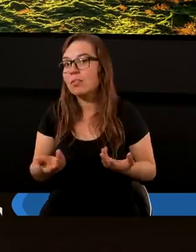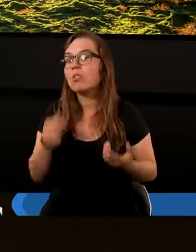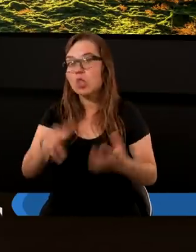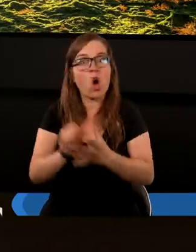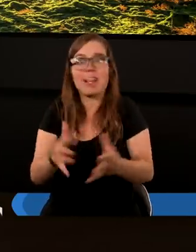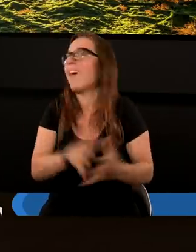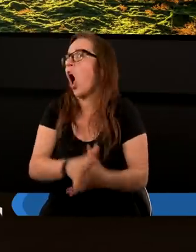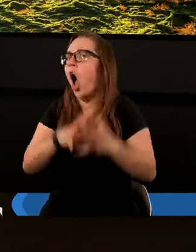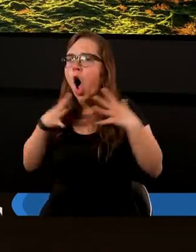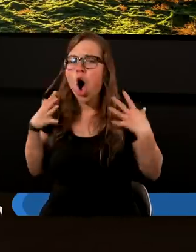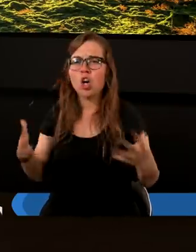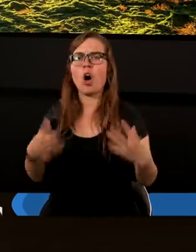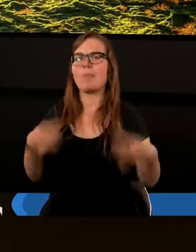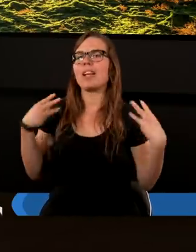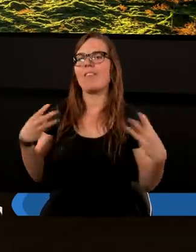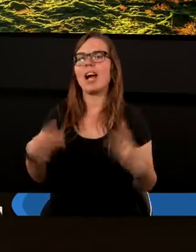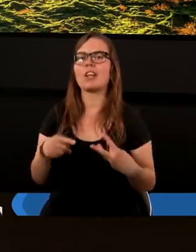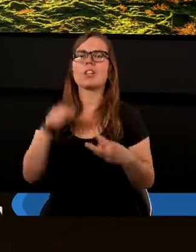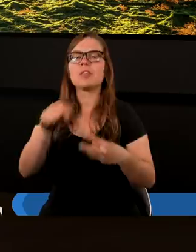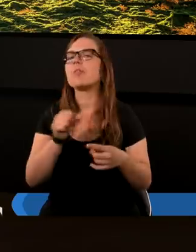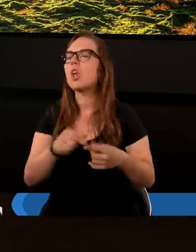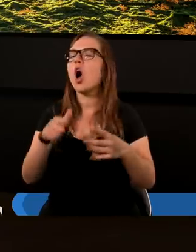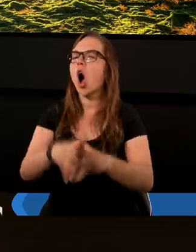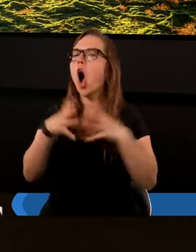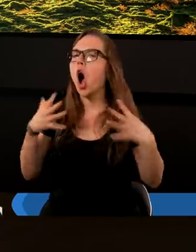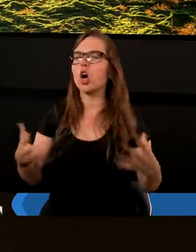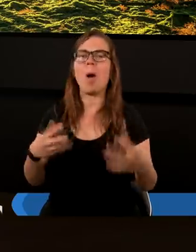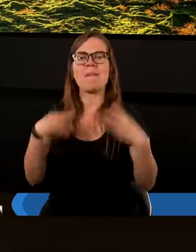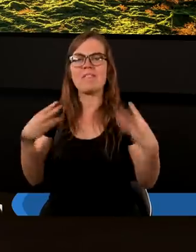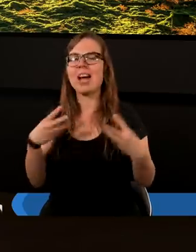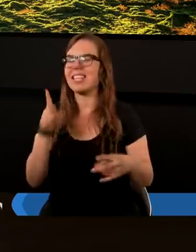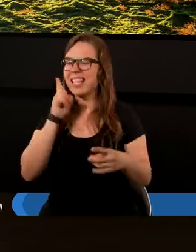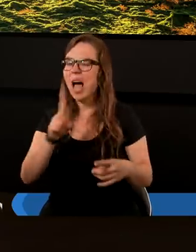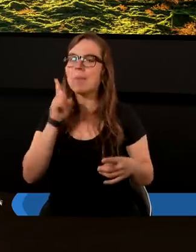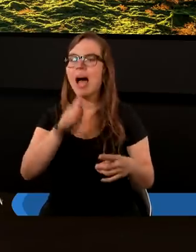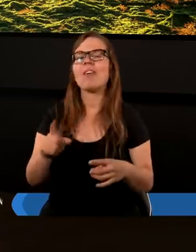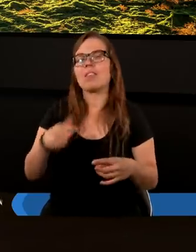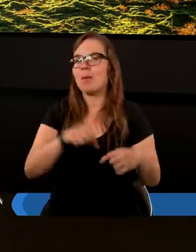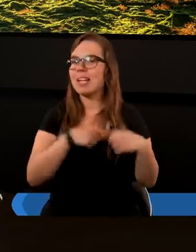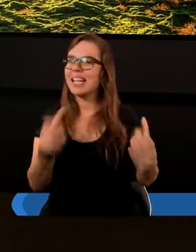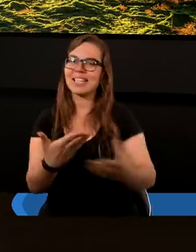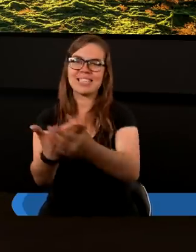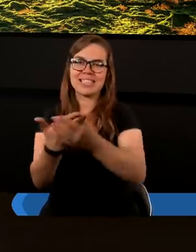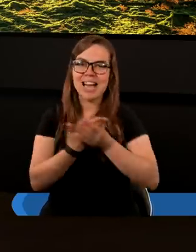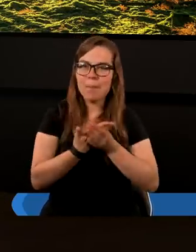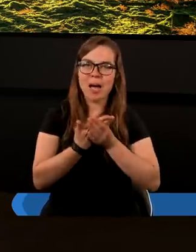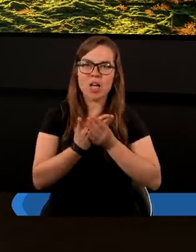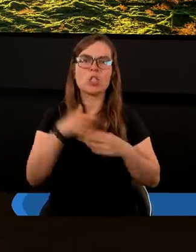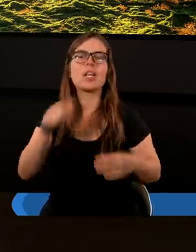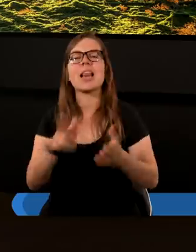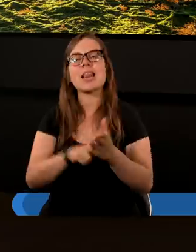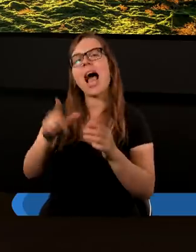Ogromnie ważne. Dlatego, że to jest tak ogromnie ważne. Naprawdę serdecznie zapraszam